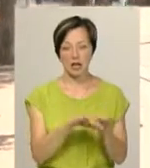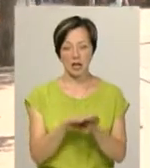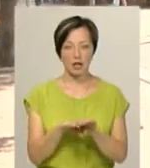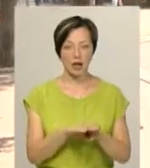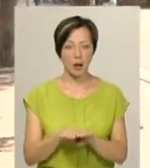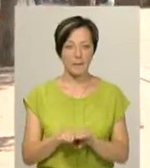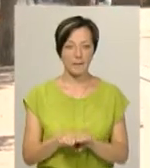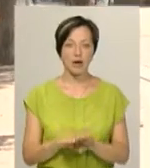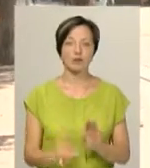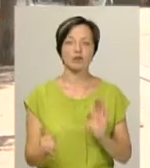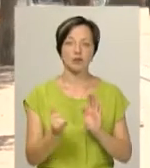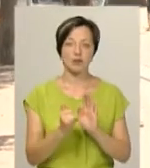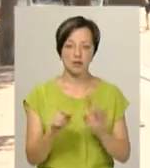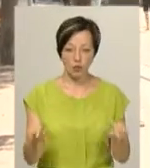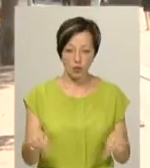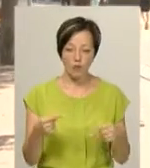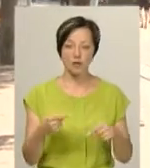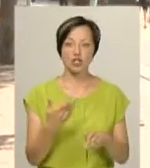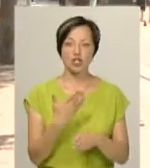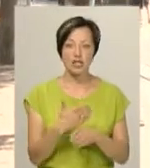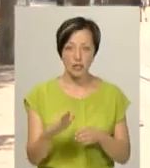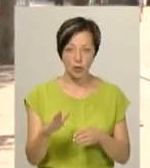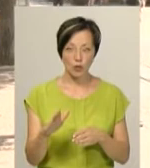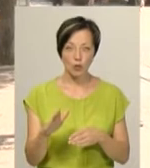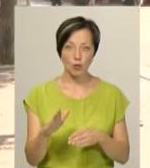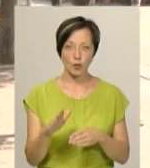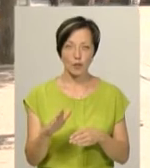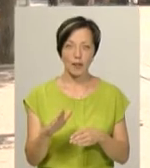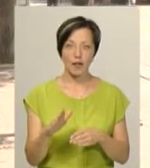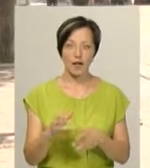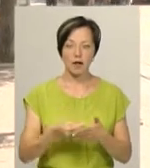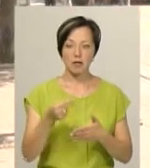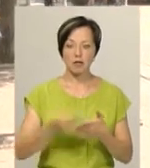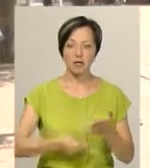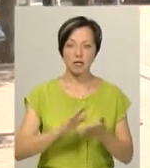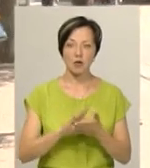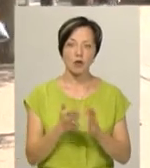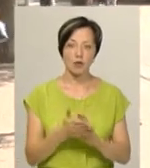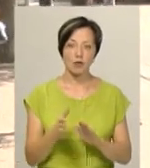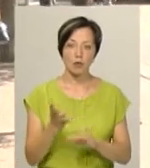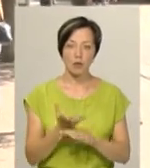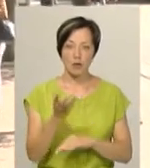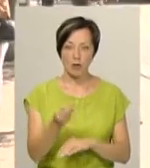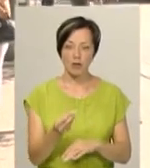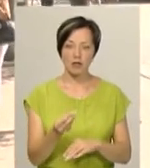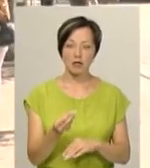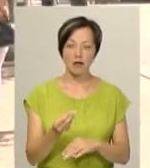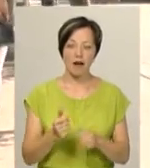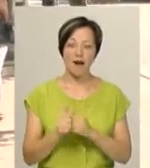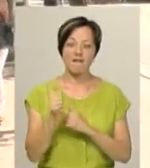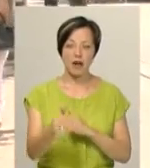встановлення. Частину підписані угоди про плочення аванси,